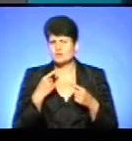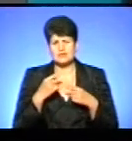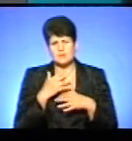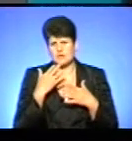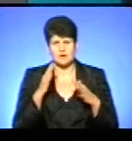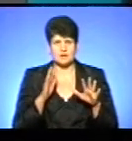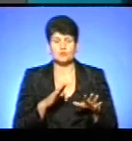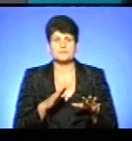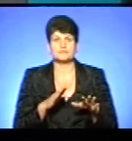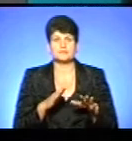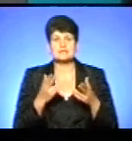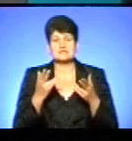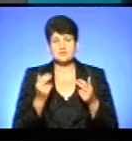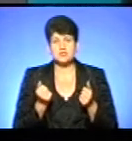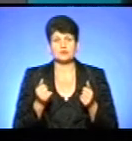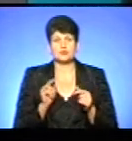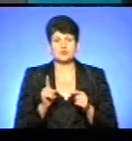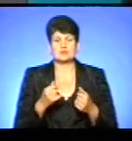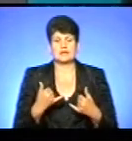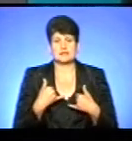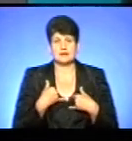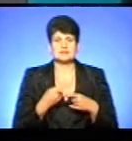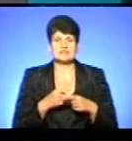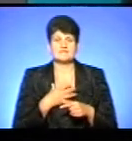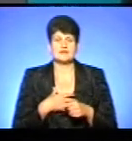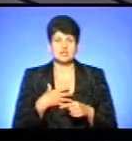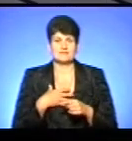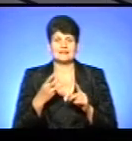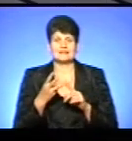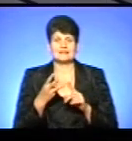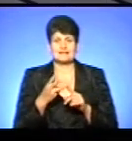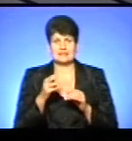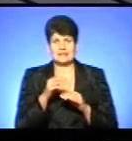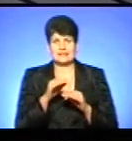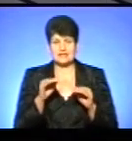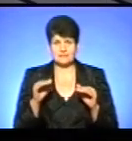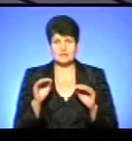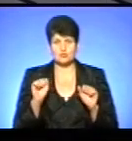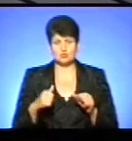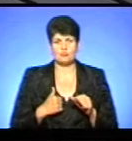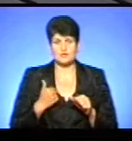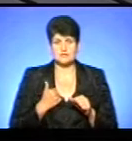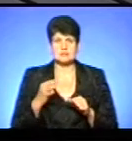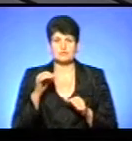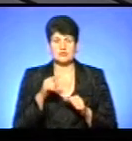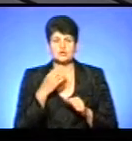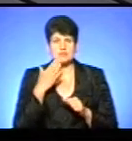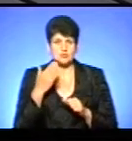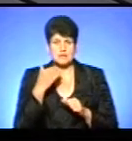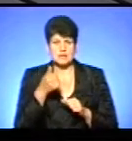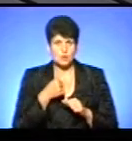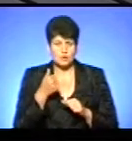багато. Звичайно, що для нас дуже важливо це третинний рівень. І ми, я можу похвалитися про те, що за останні роки,